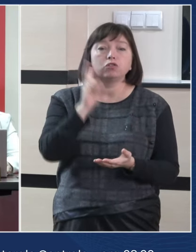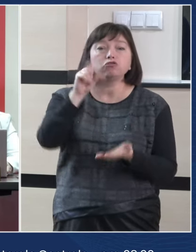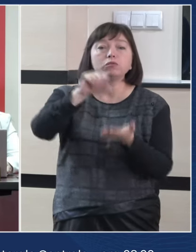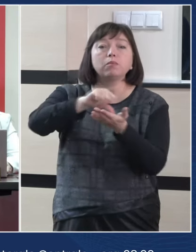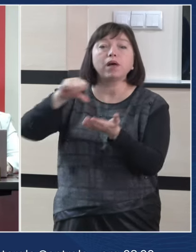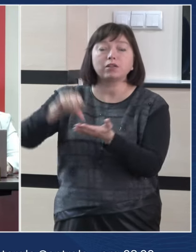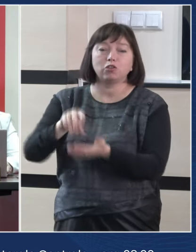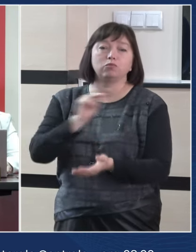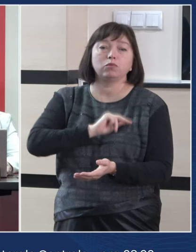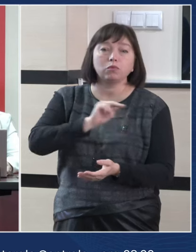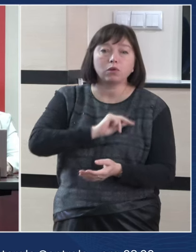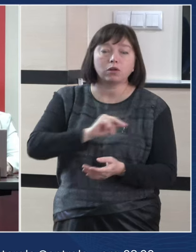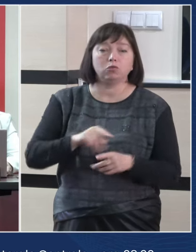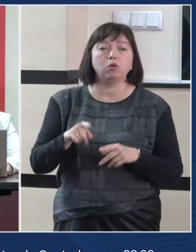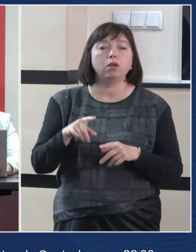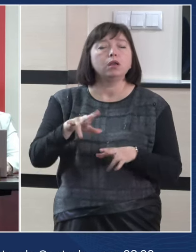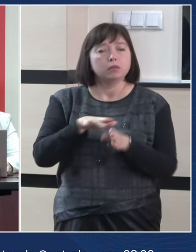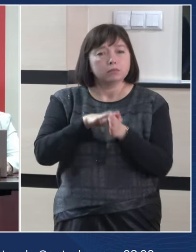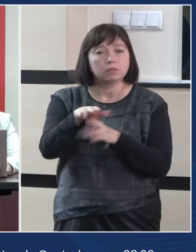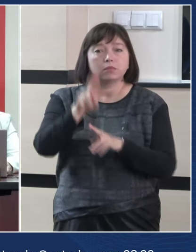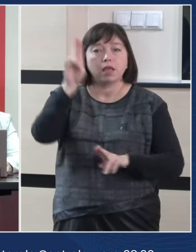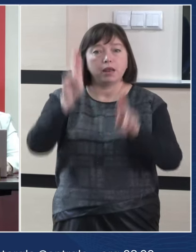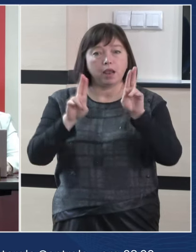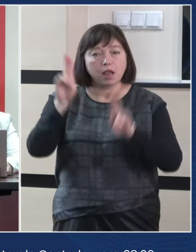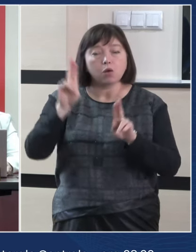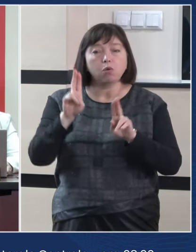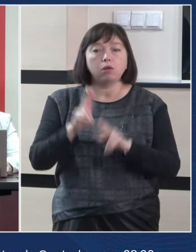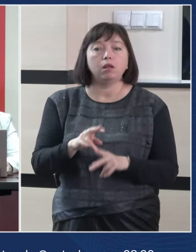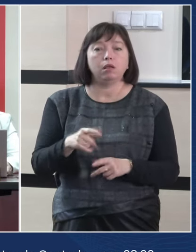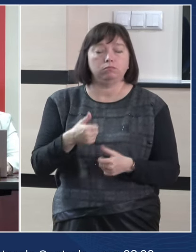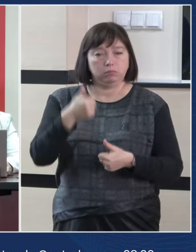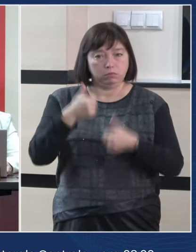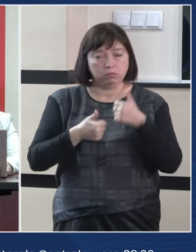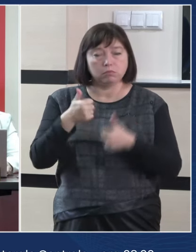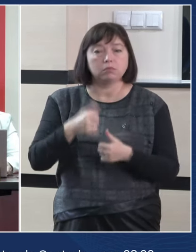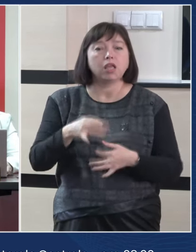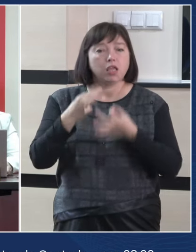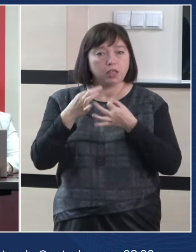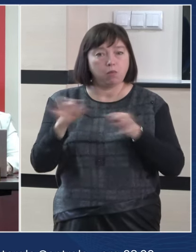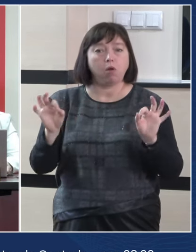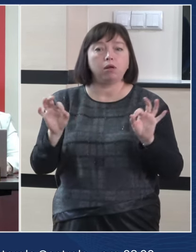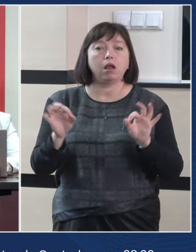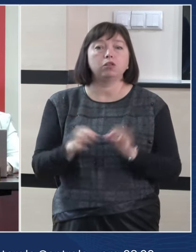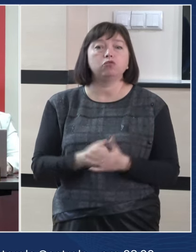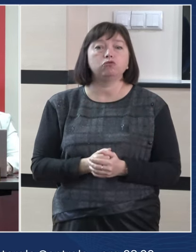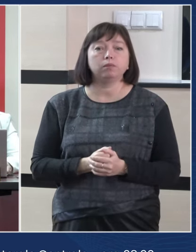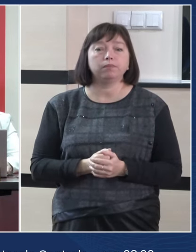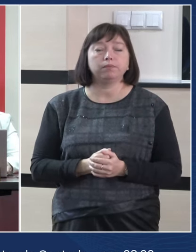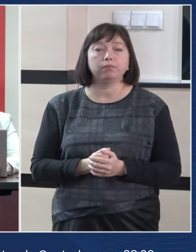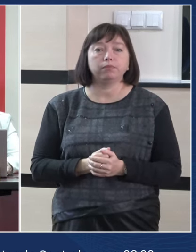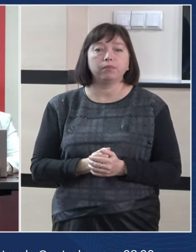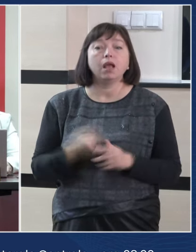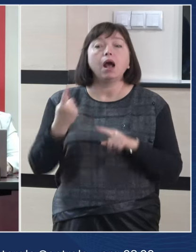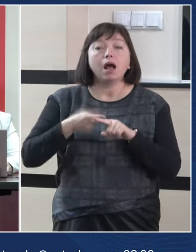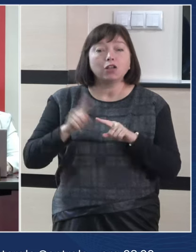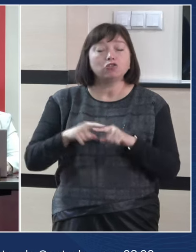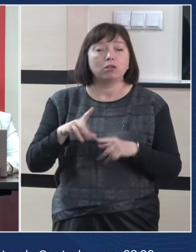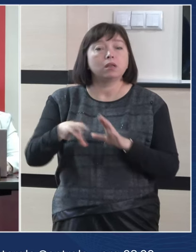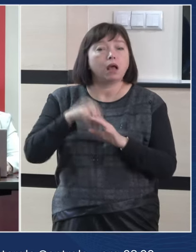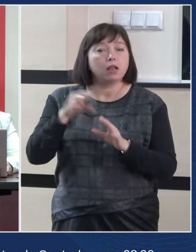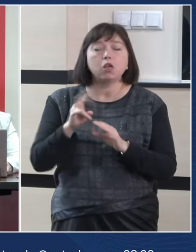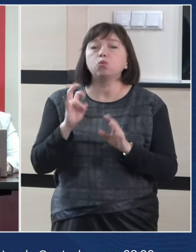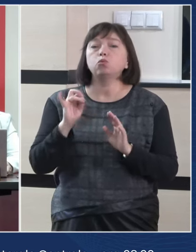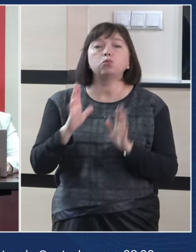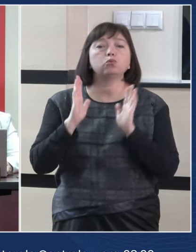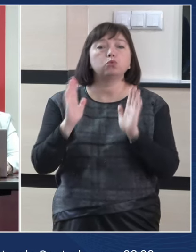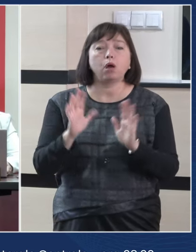implicați în acest proces să respecte regulile unei competiții democratice. Aceste alegeri nu sunt